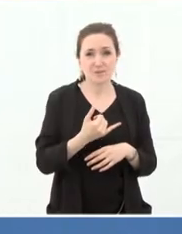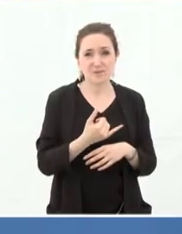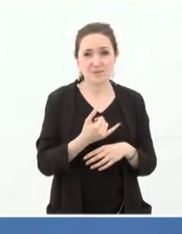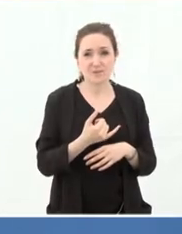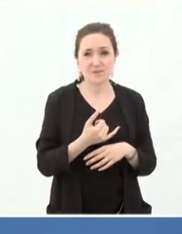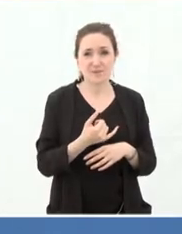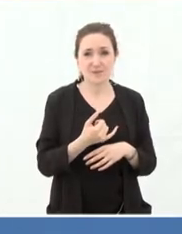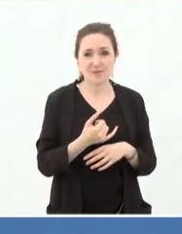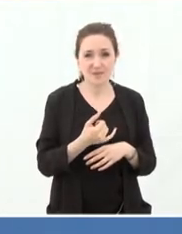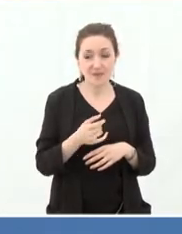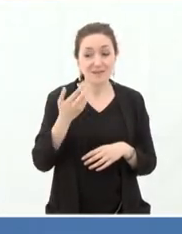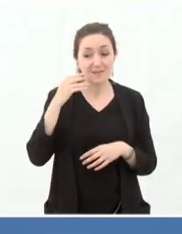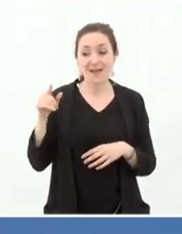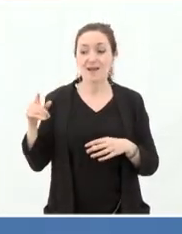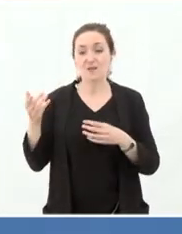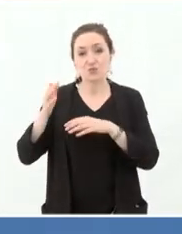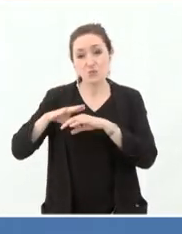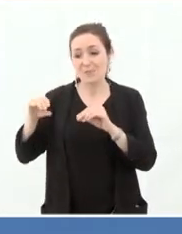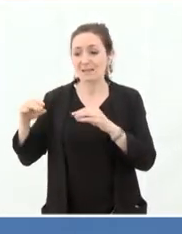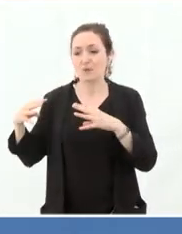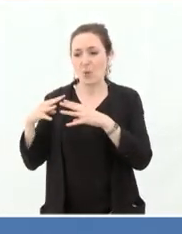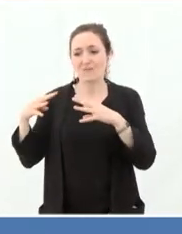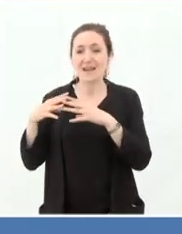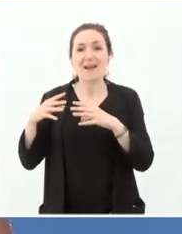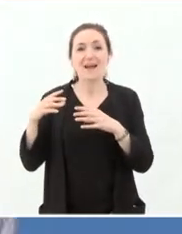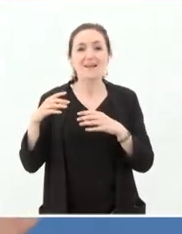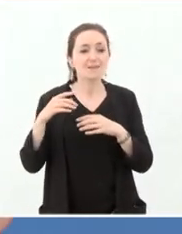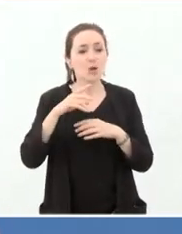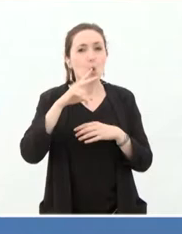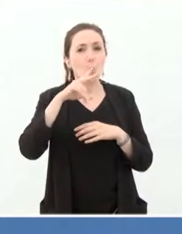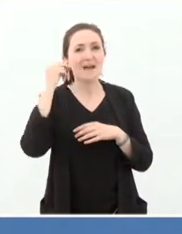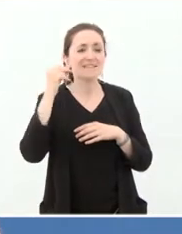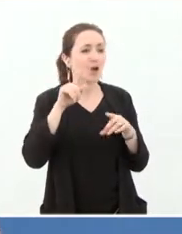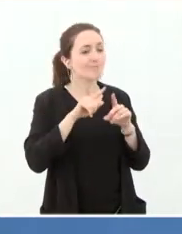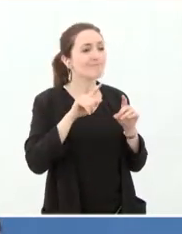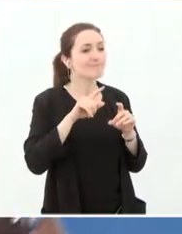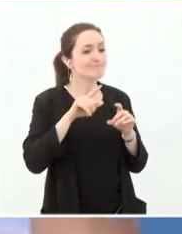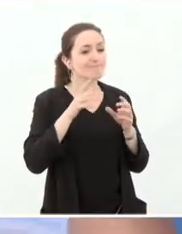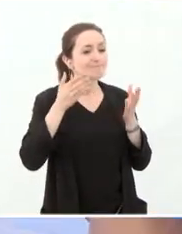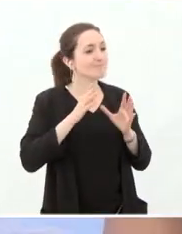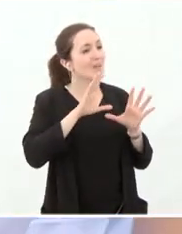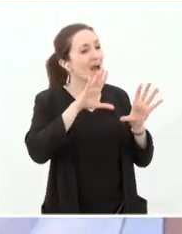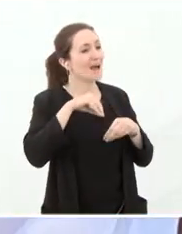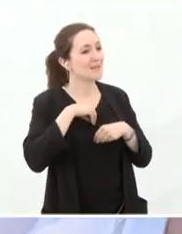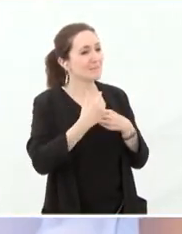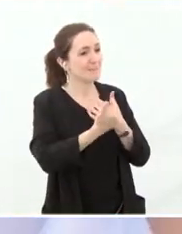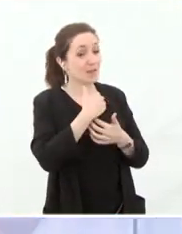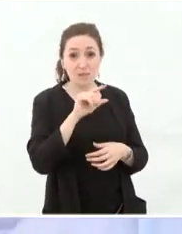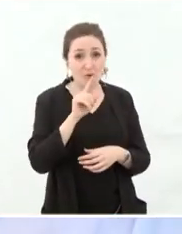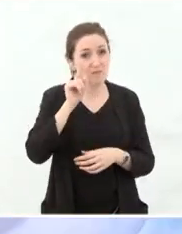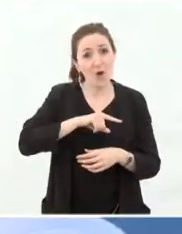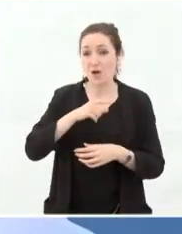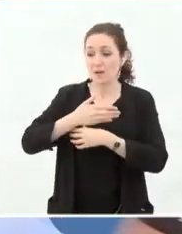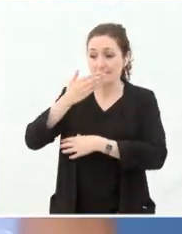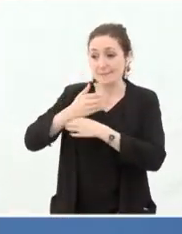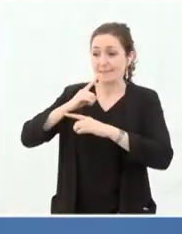accepté. Dans les conflits, dans les situations difficiles, c'est quelque chose qui est négocié. Donc ils traversent à travers les différents barrages, à